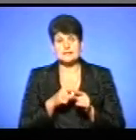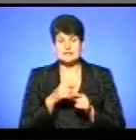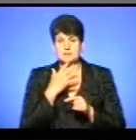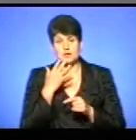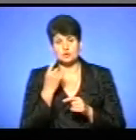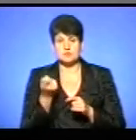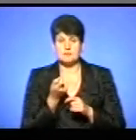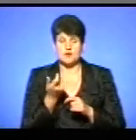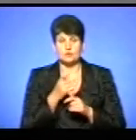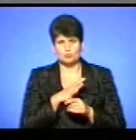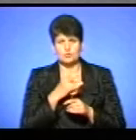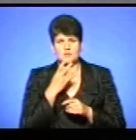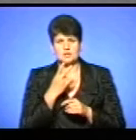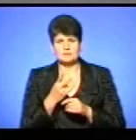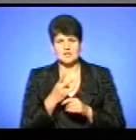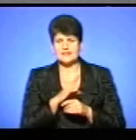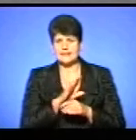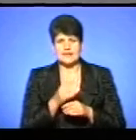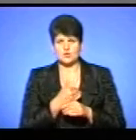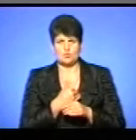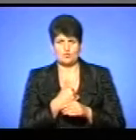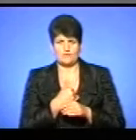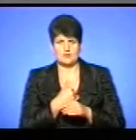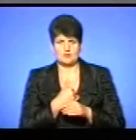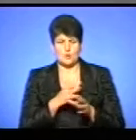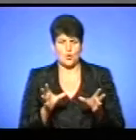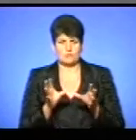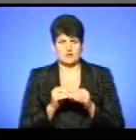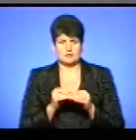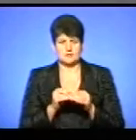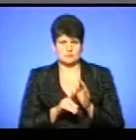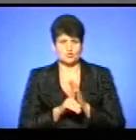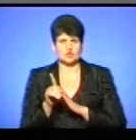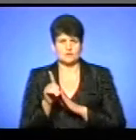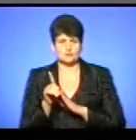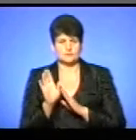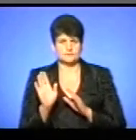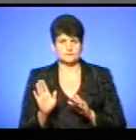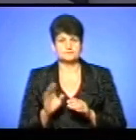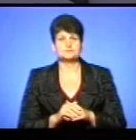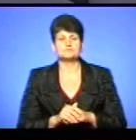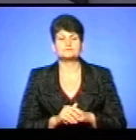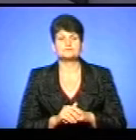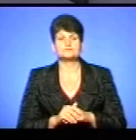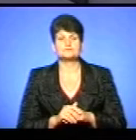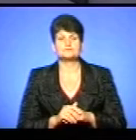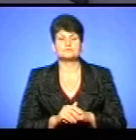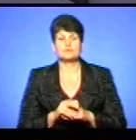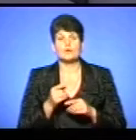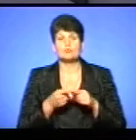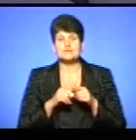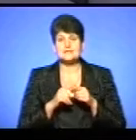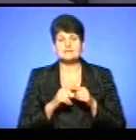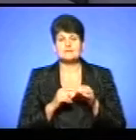Чи передбачено було саме таке недобровільне об'єднання з самого початку об'єднання громади? Дивіться, по цій